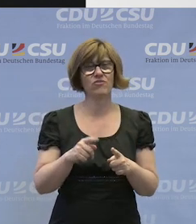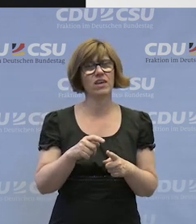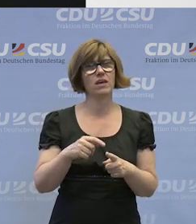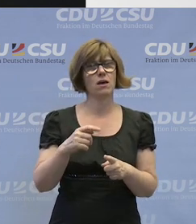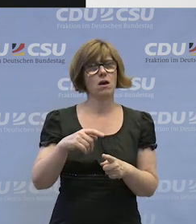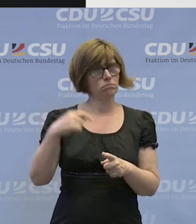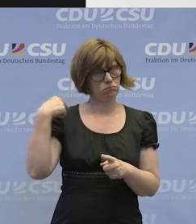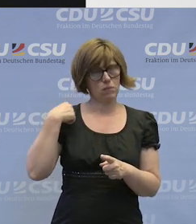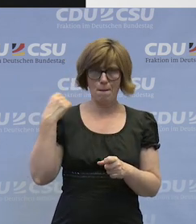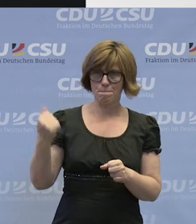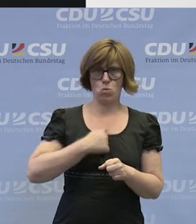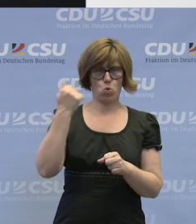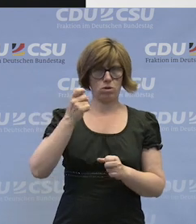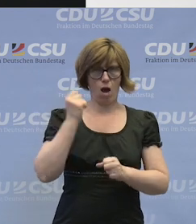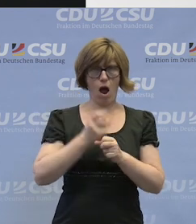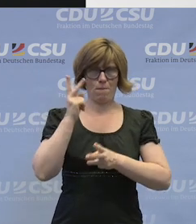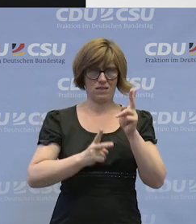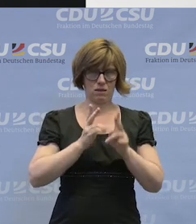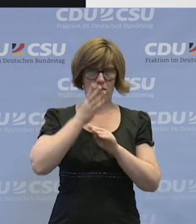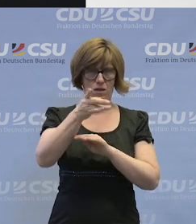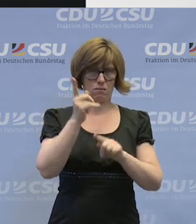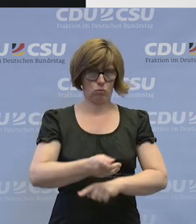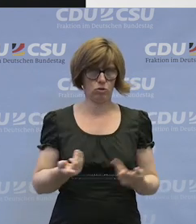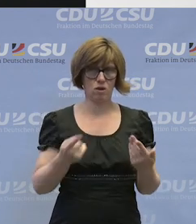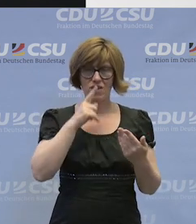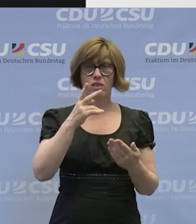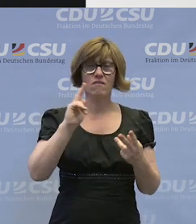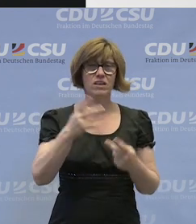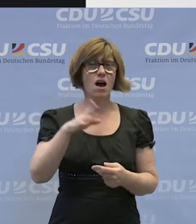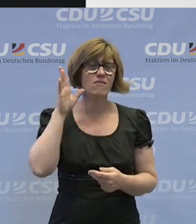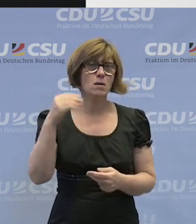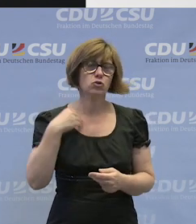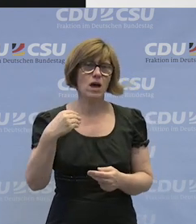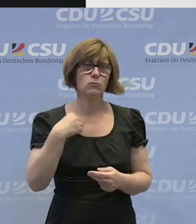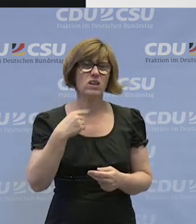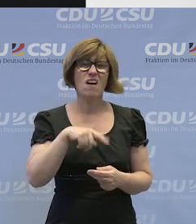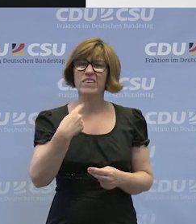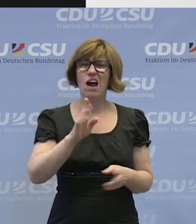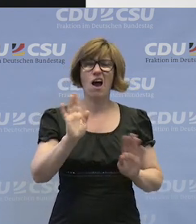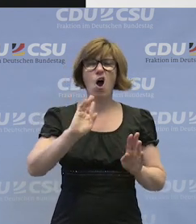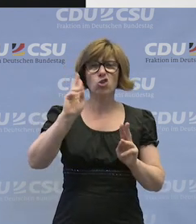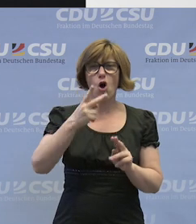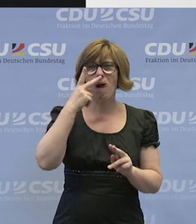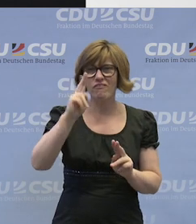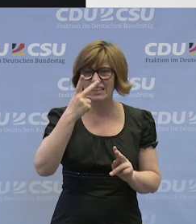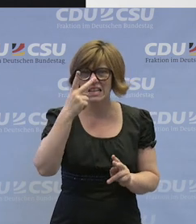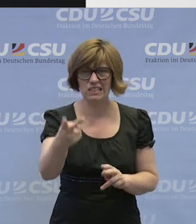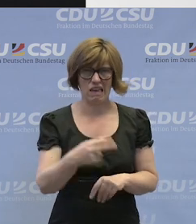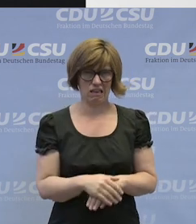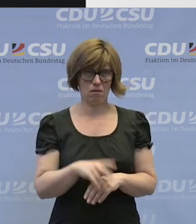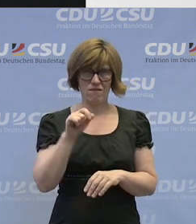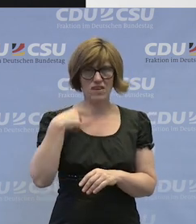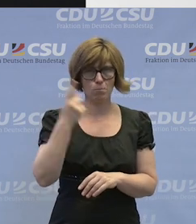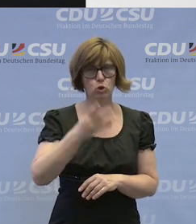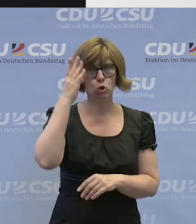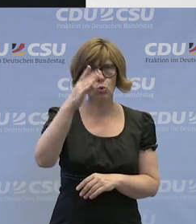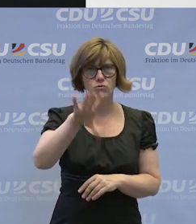im Rücken haben, auch vor das Arbeitsgericht zu gehen. Selbst wenn man dann immer wieder hört, wir sehen uns ja noch mal wieder, wir müssen ja